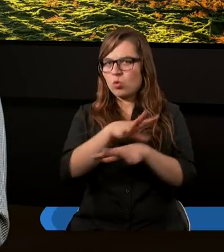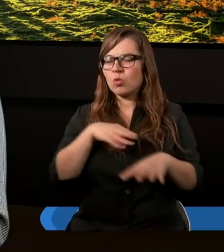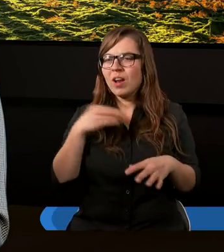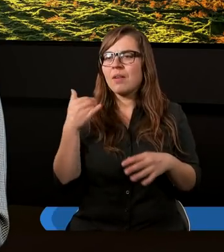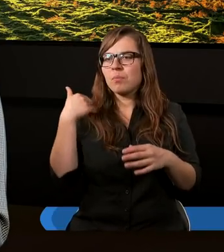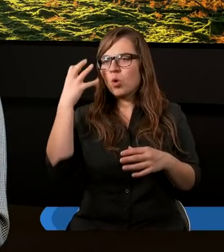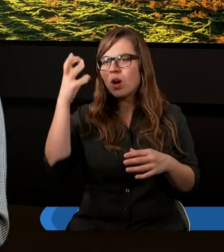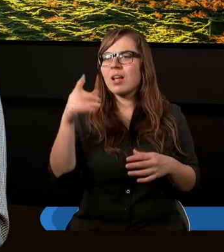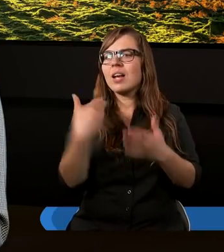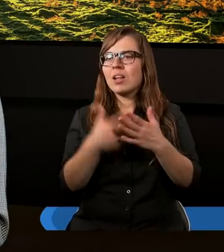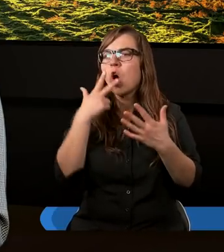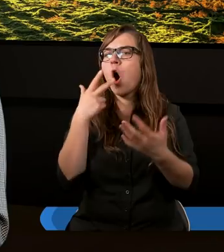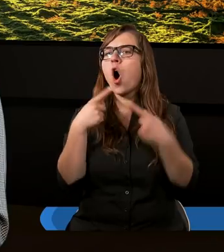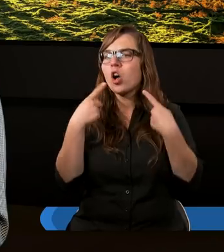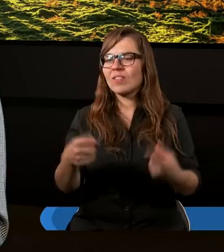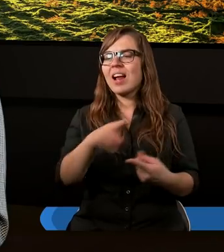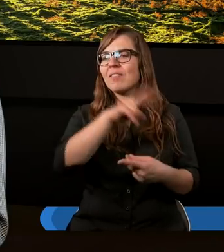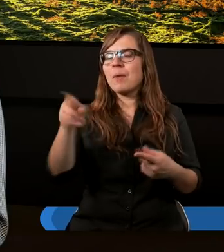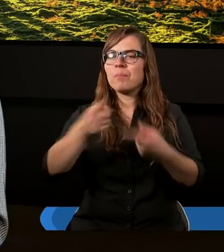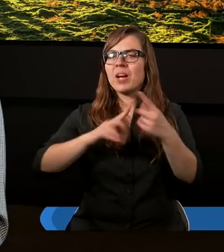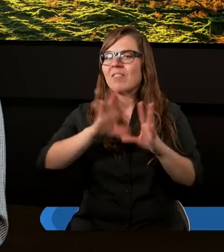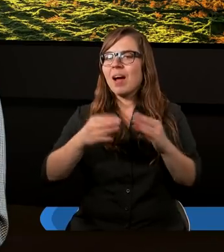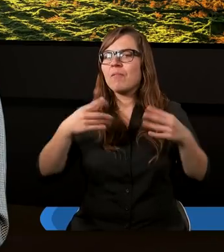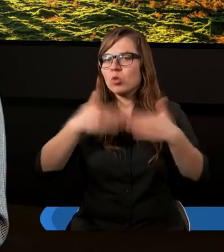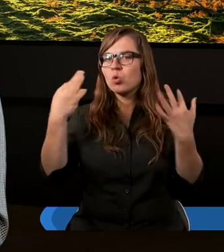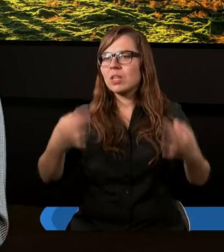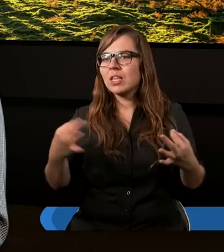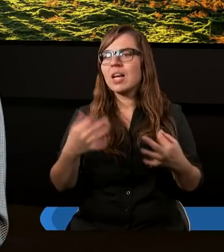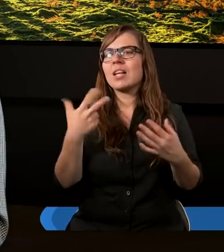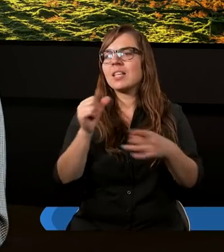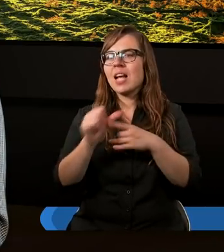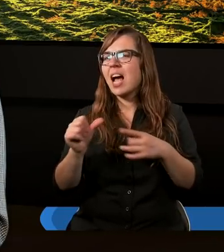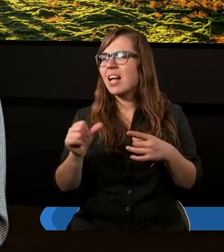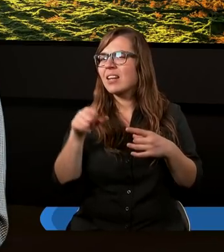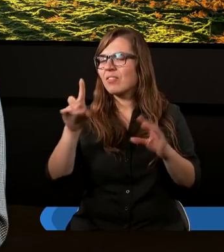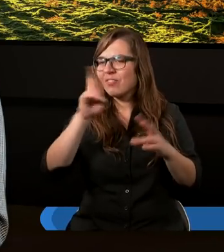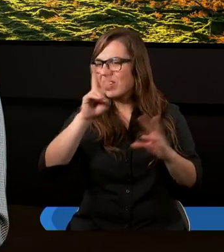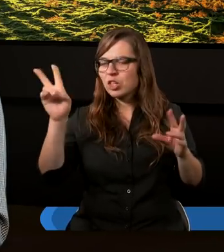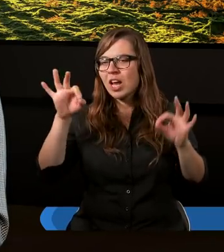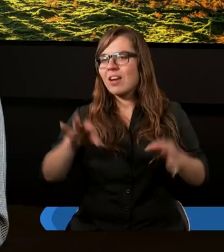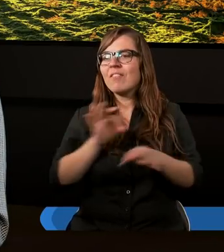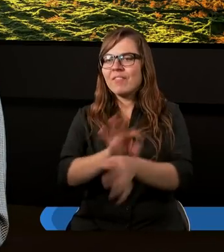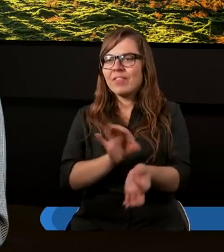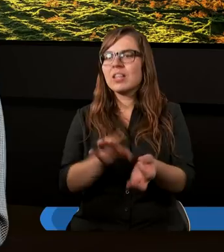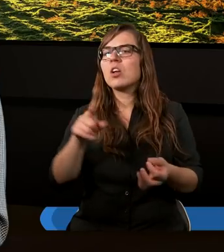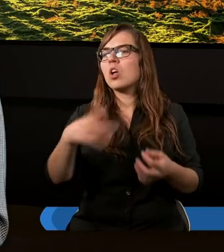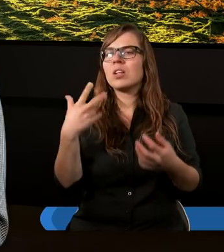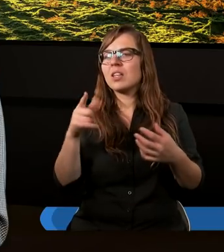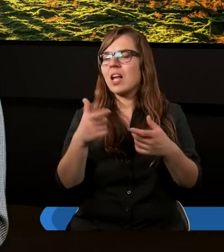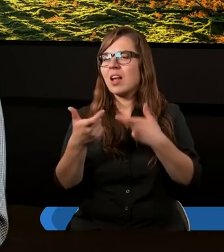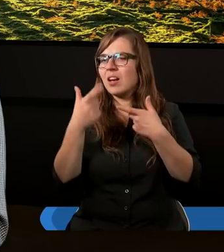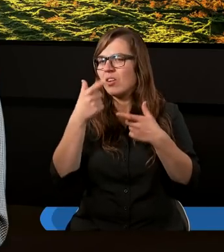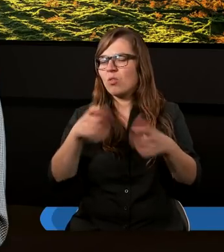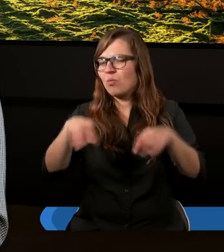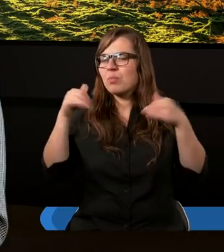Królestwo Boże. Dlatego oświadczam przed wami w dniu dzisiejszym, że nie jestem winien niczyjej krwi. Nie uchylałem się bowiem od